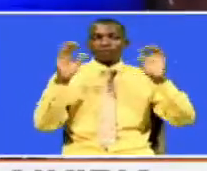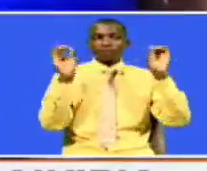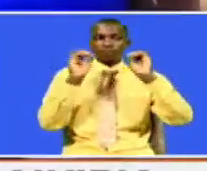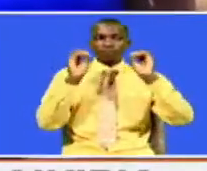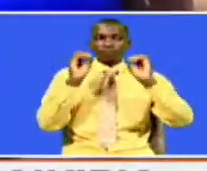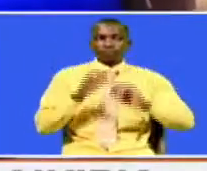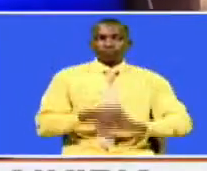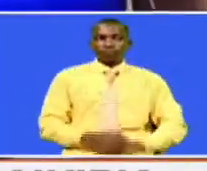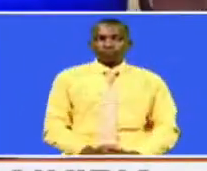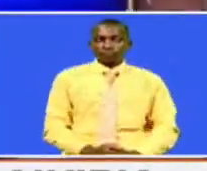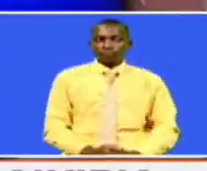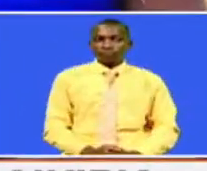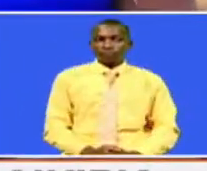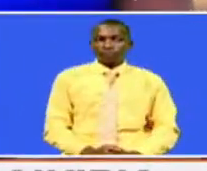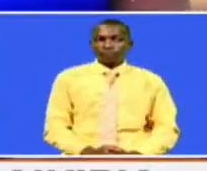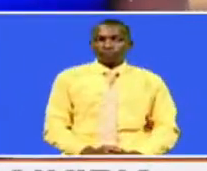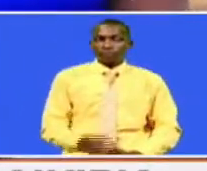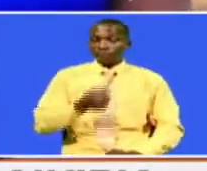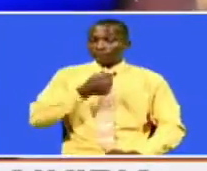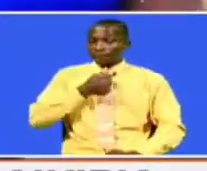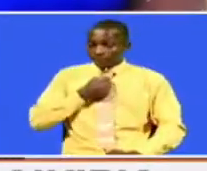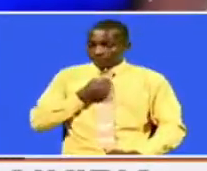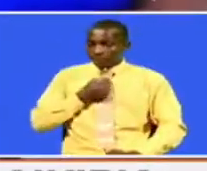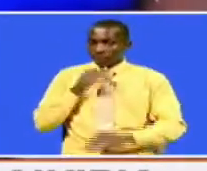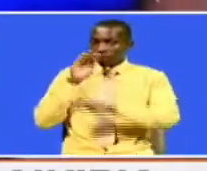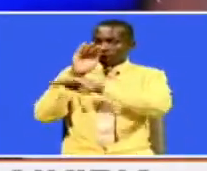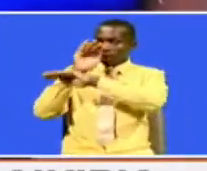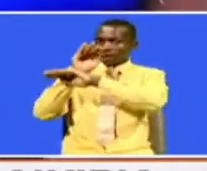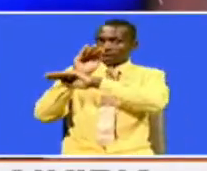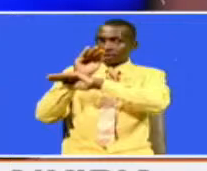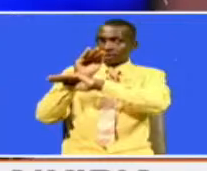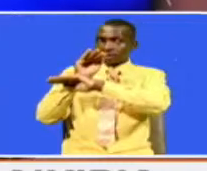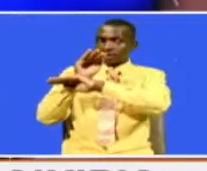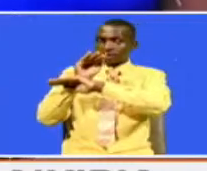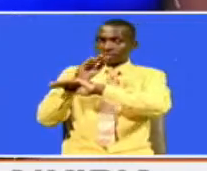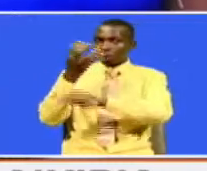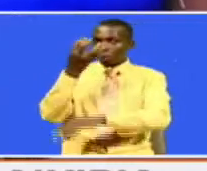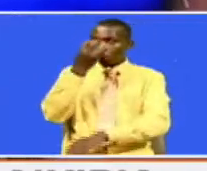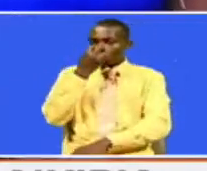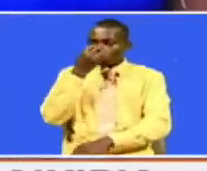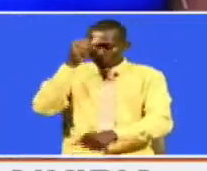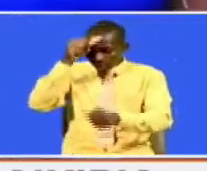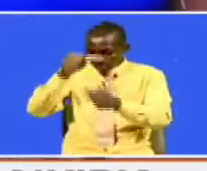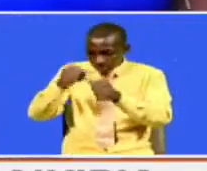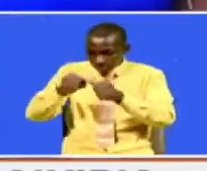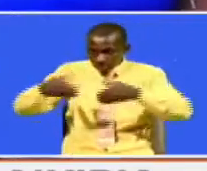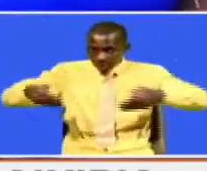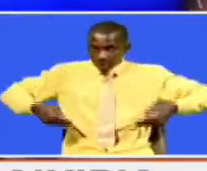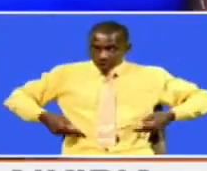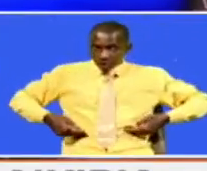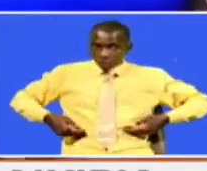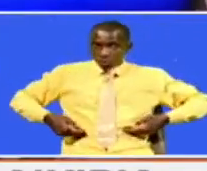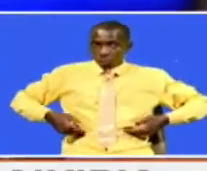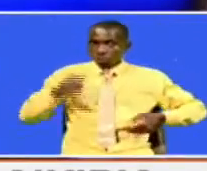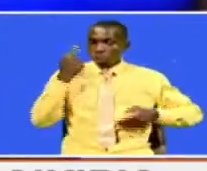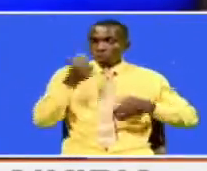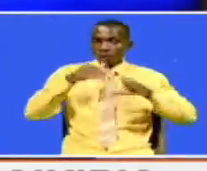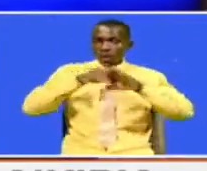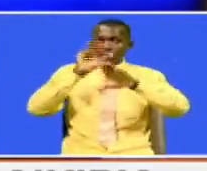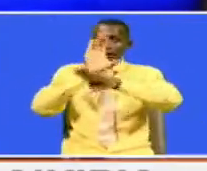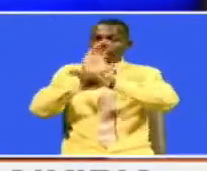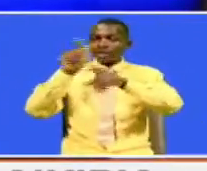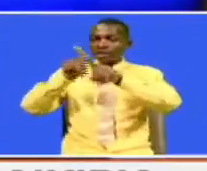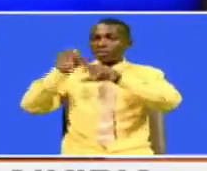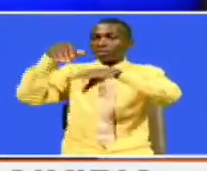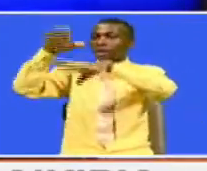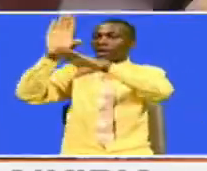kijana. Iyo fund ya Hassler Nation. Tukumbu kwe pia sisi vijana. Tulioko ndani ya kanisa na hata walioko nji ya